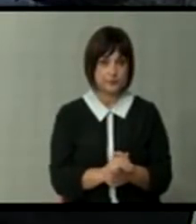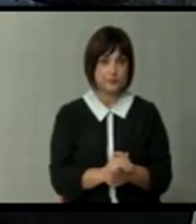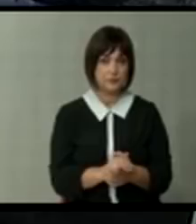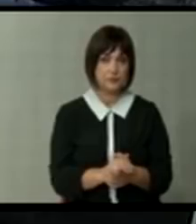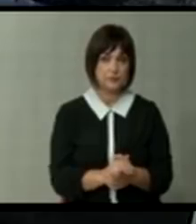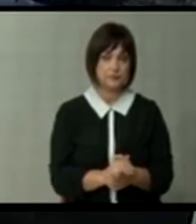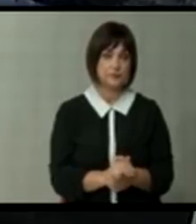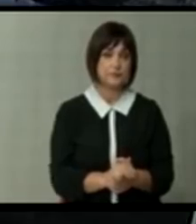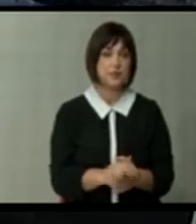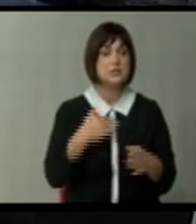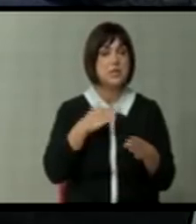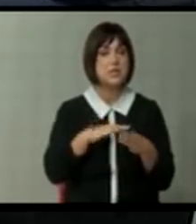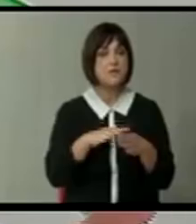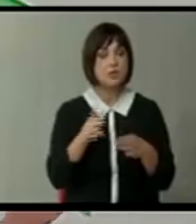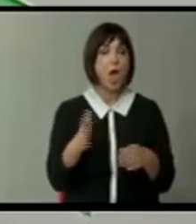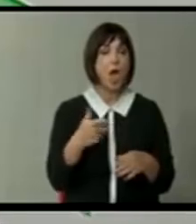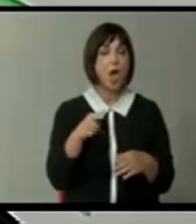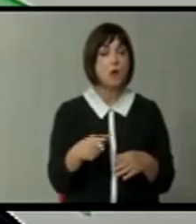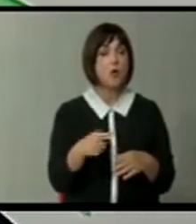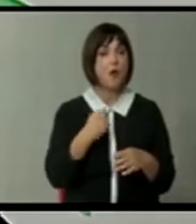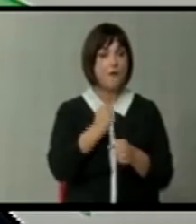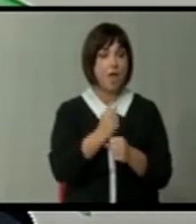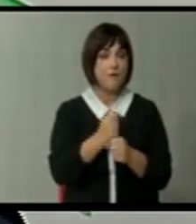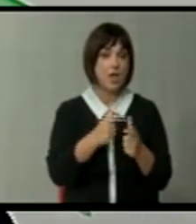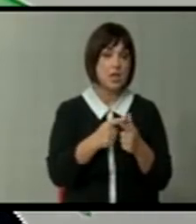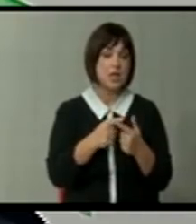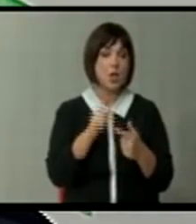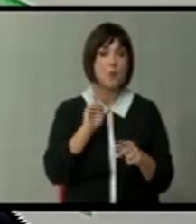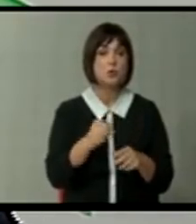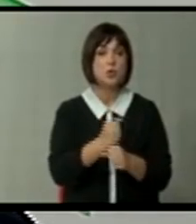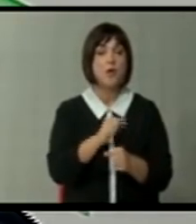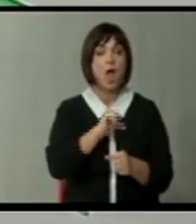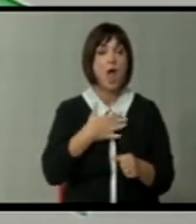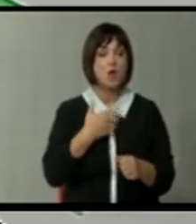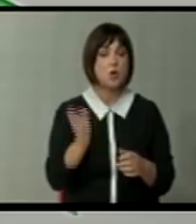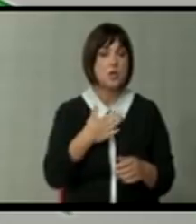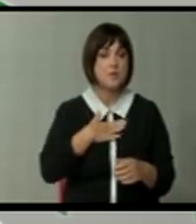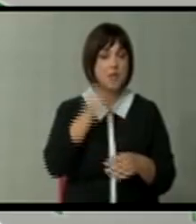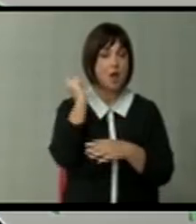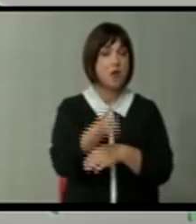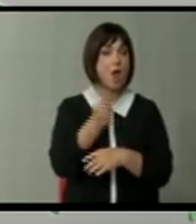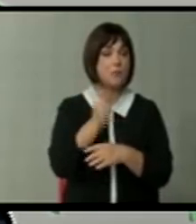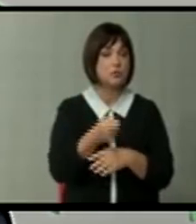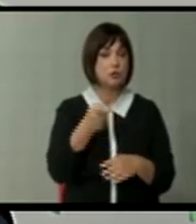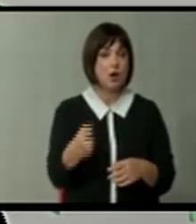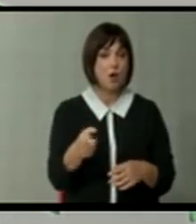можете да функционирате само ако имате кам шикар. Тоа